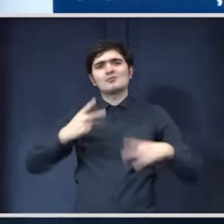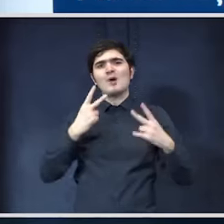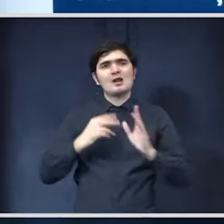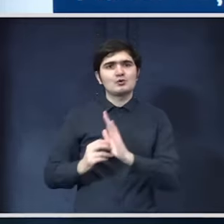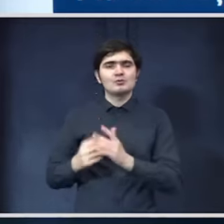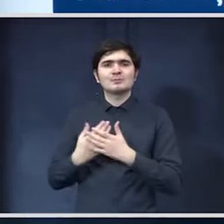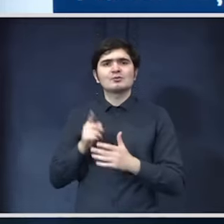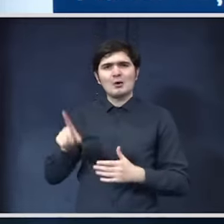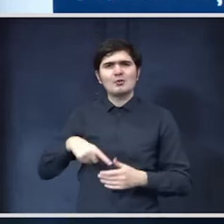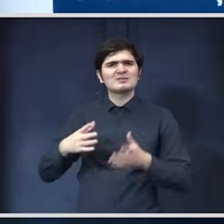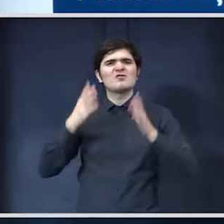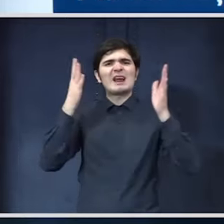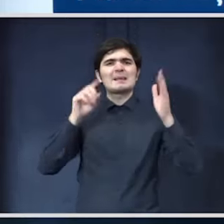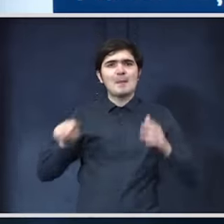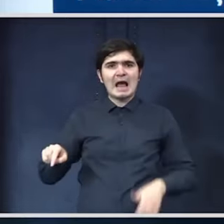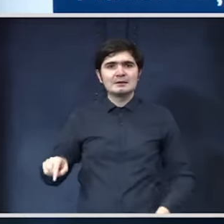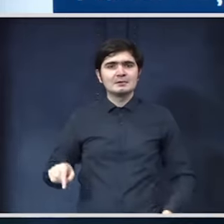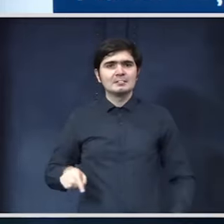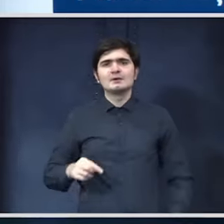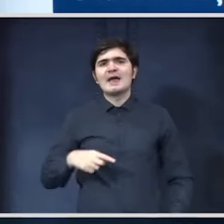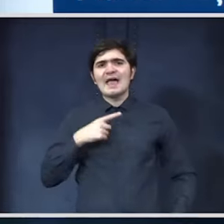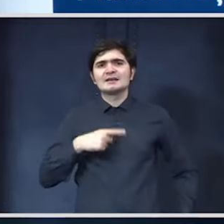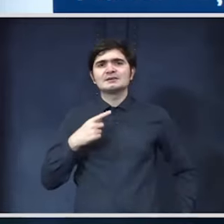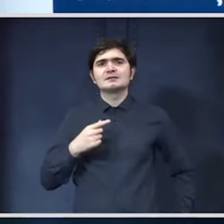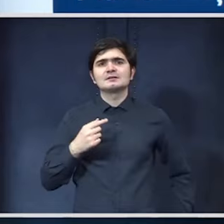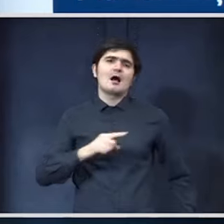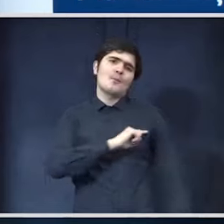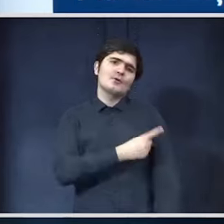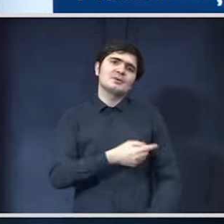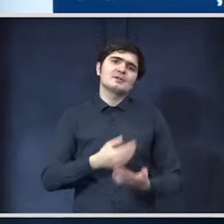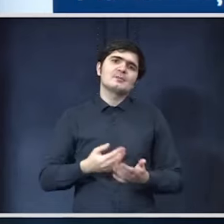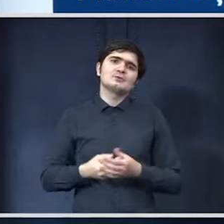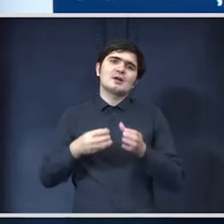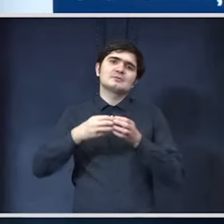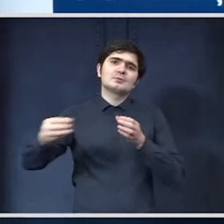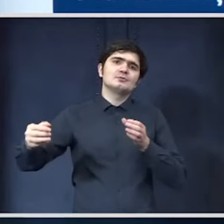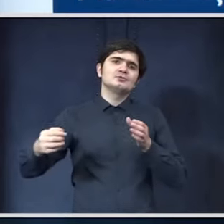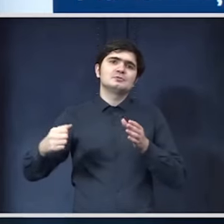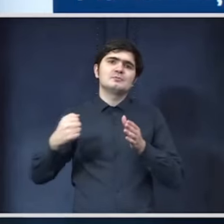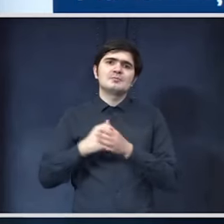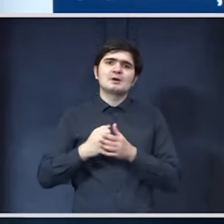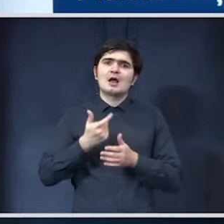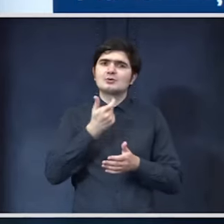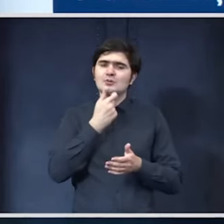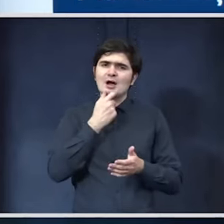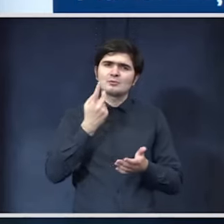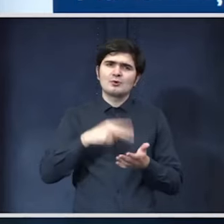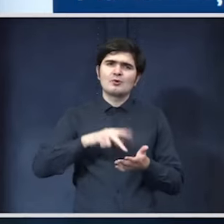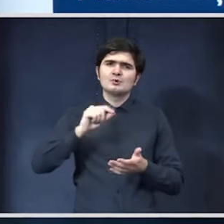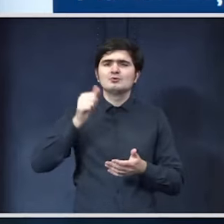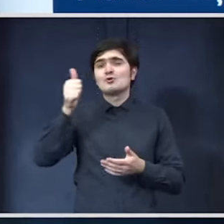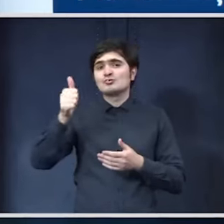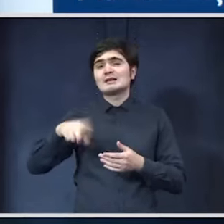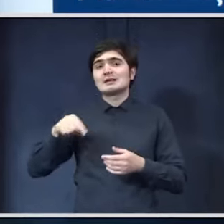fiind foarte mari există posibilitatea de a se promulgi până până în 2026 deci ăștia sunt vorbim de